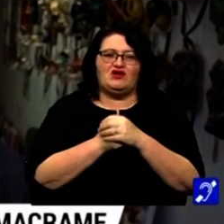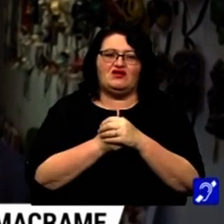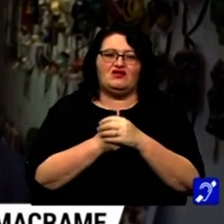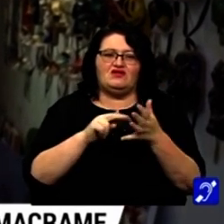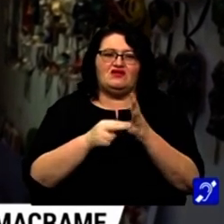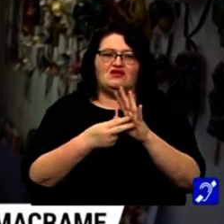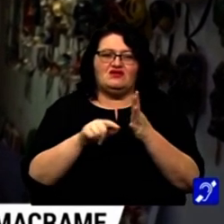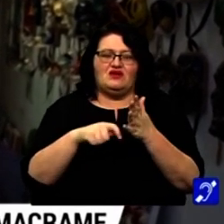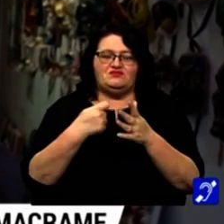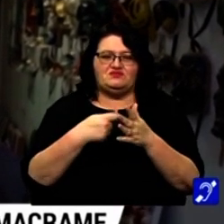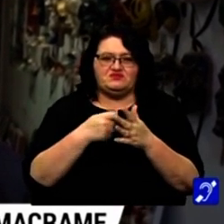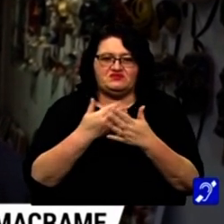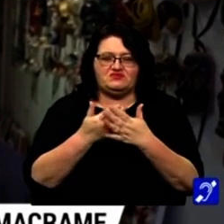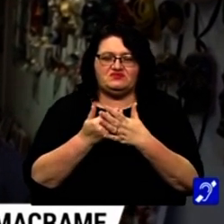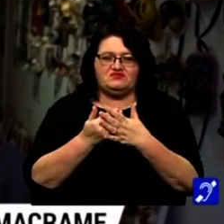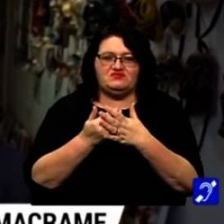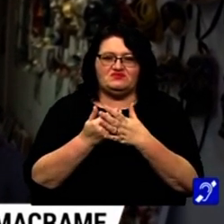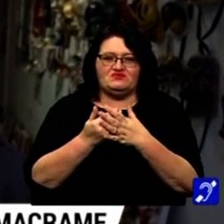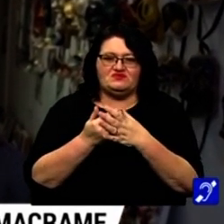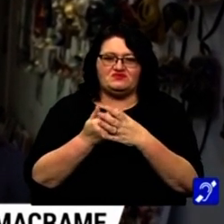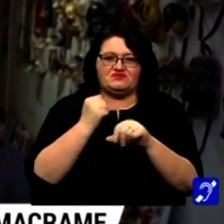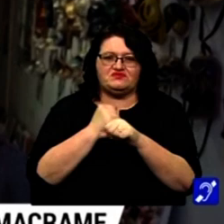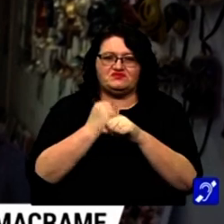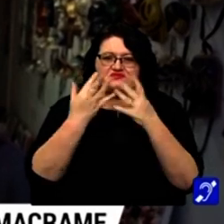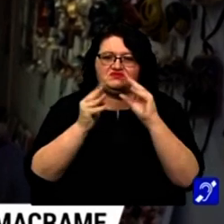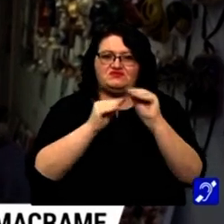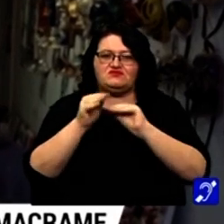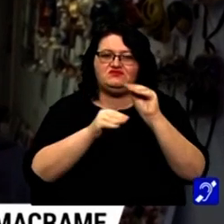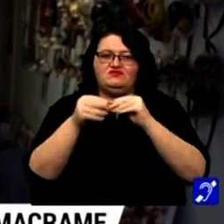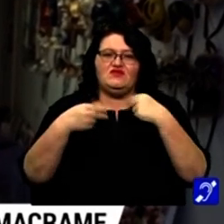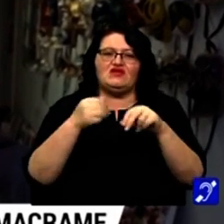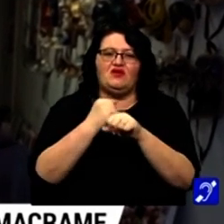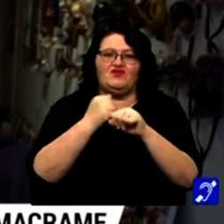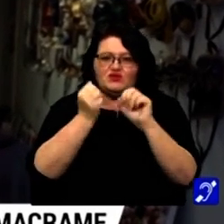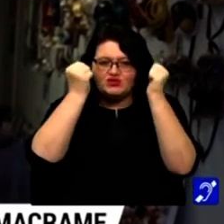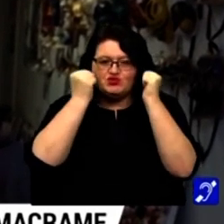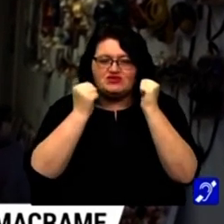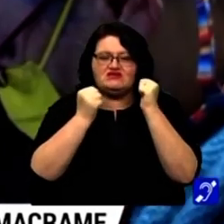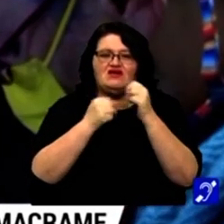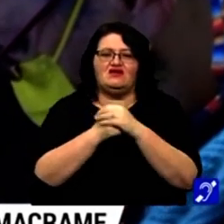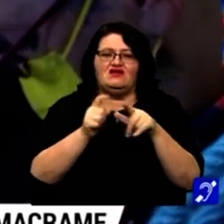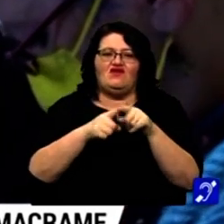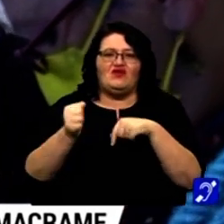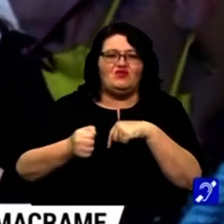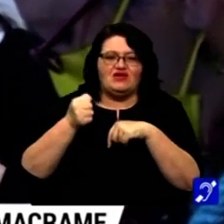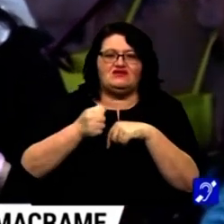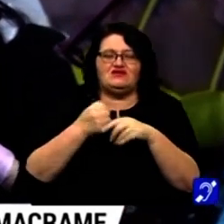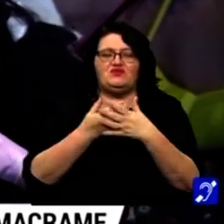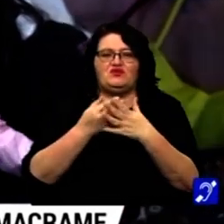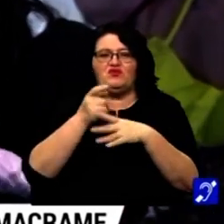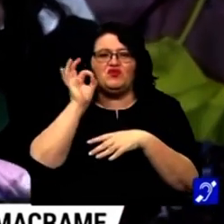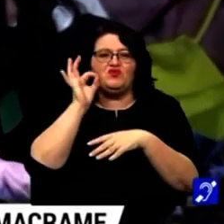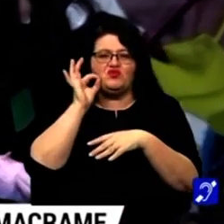tehnică anumită macrame, pentru a forma niște decorațiuni, de exemplu am făcut căciulițe, bastonașe, acadele